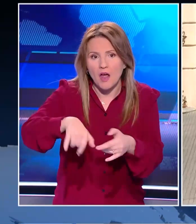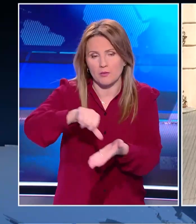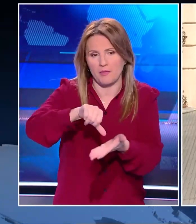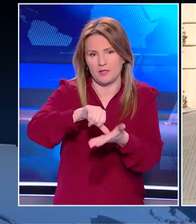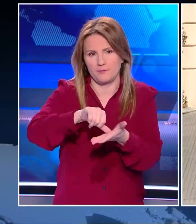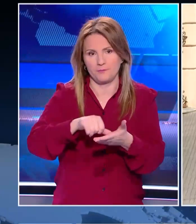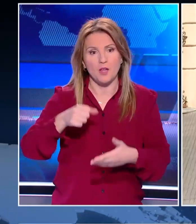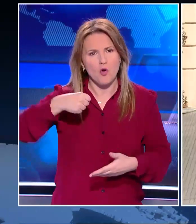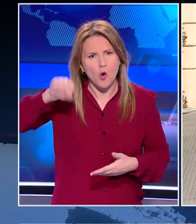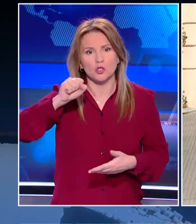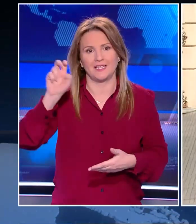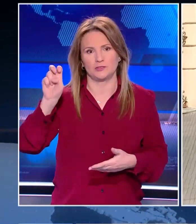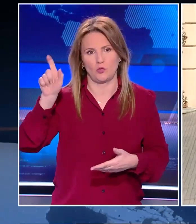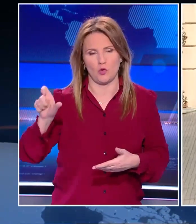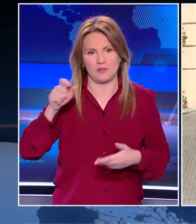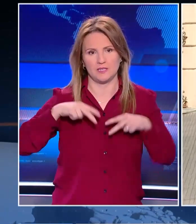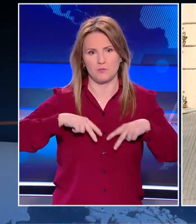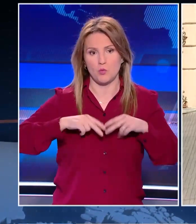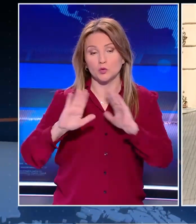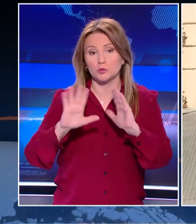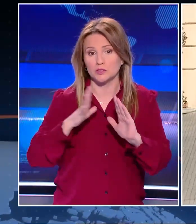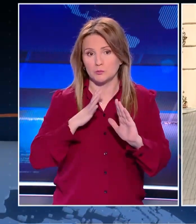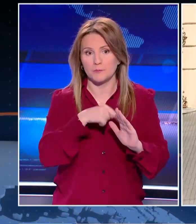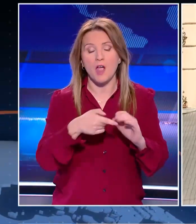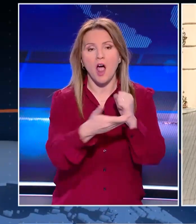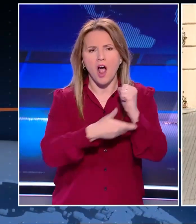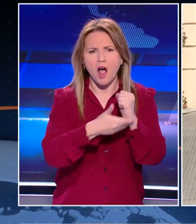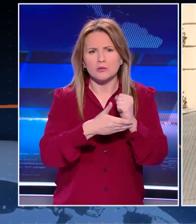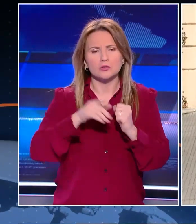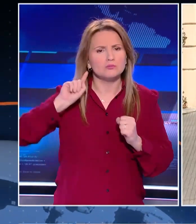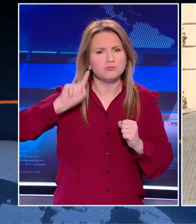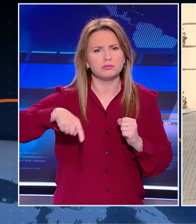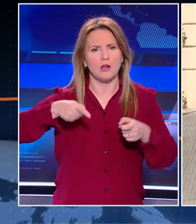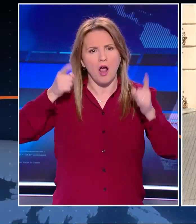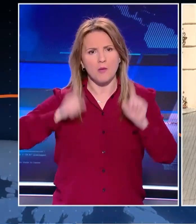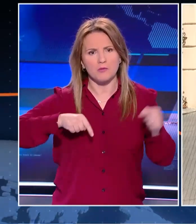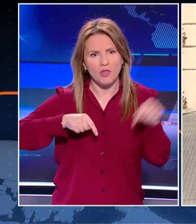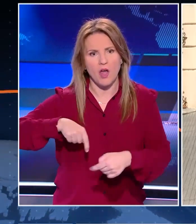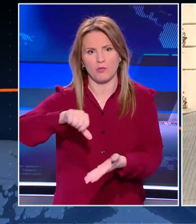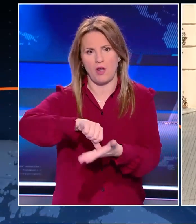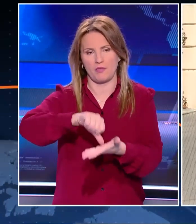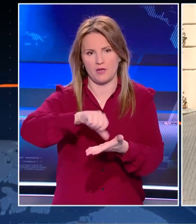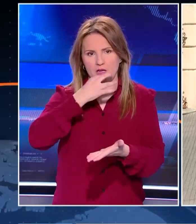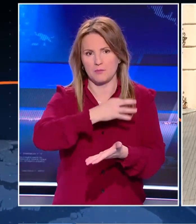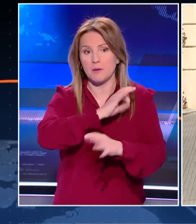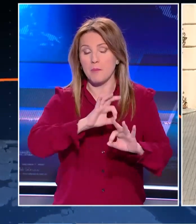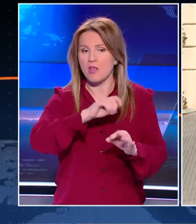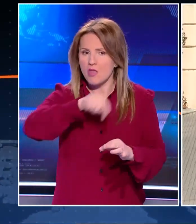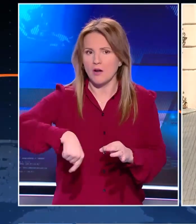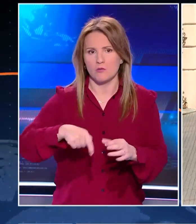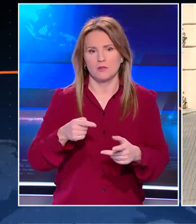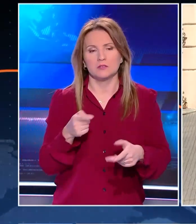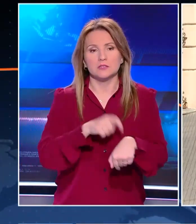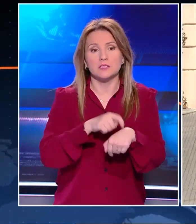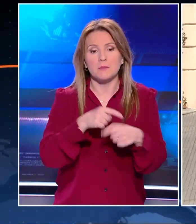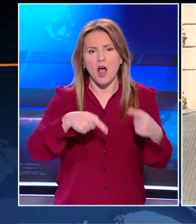Παρά μια αρνητική απάντηση που έλαβαν από τον Υπουργό Προστασίας του Πολίτη, αποφασισμένοι να κατεύουμε τα τρακτέρ στην Αθήνα, δηλώνουν οι αγρότες των μπλόκων,